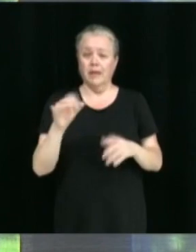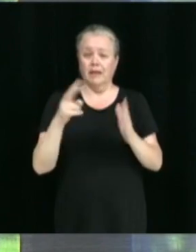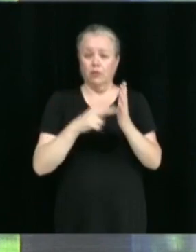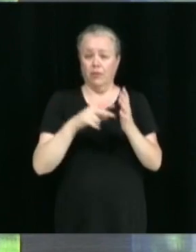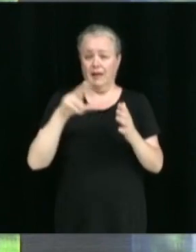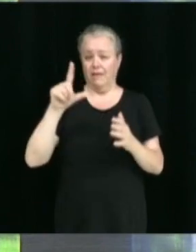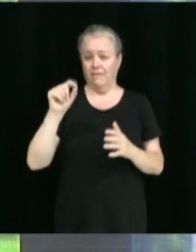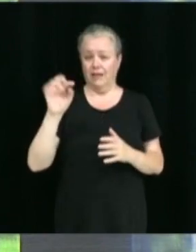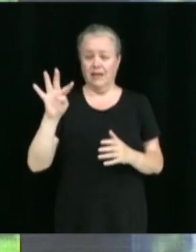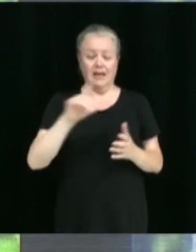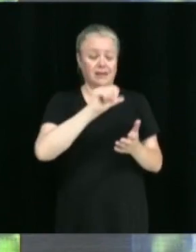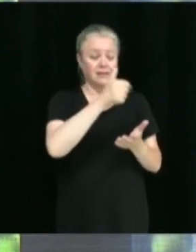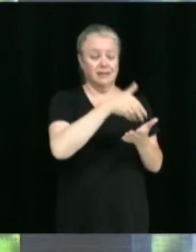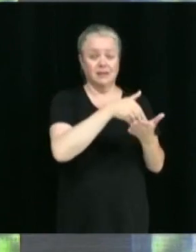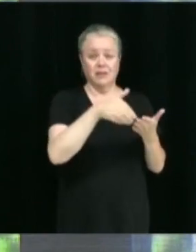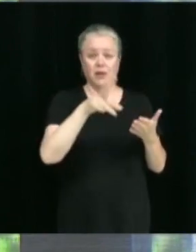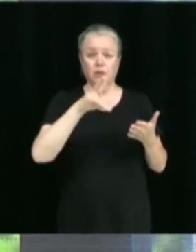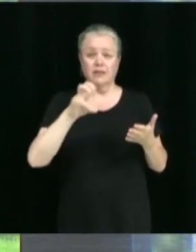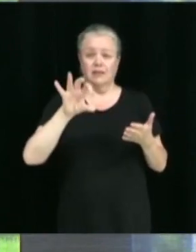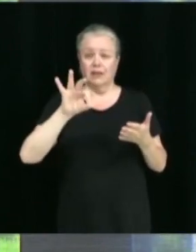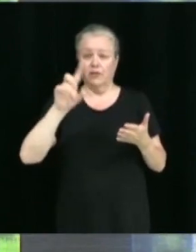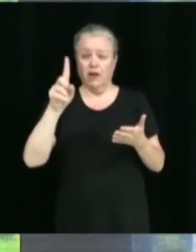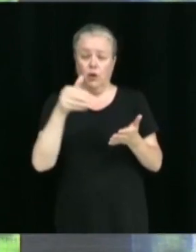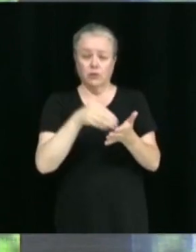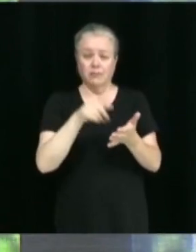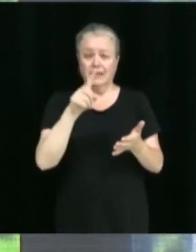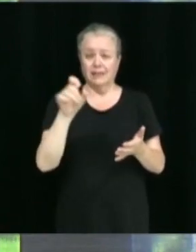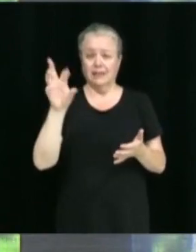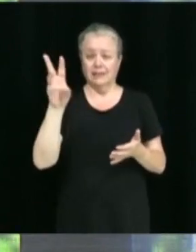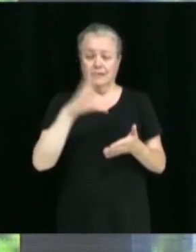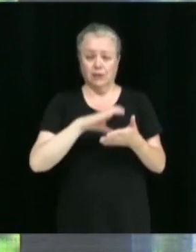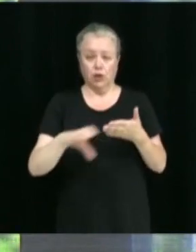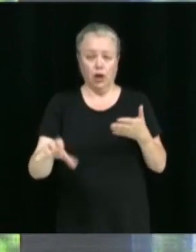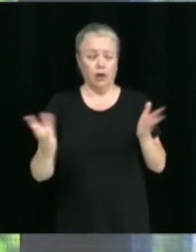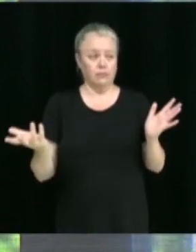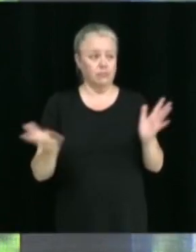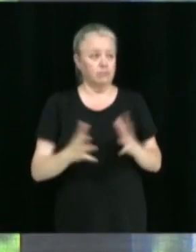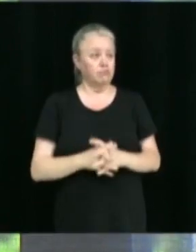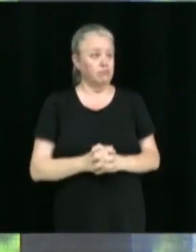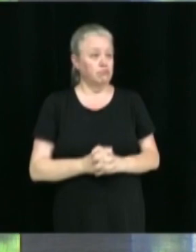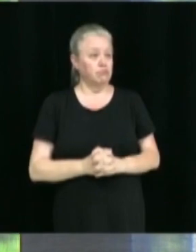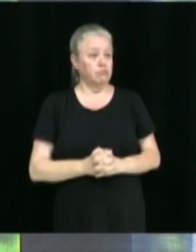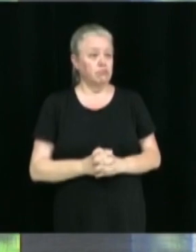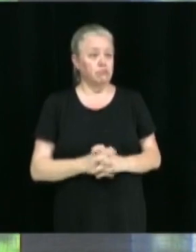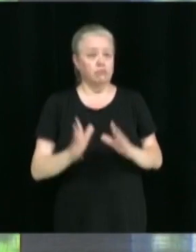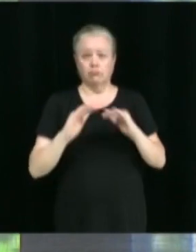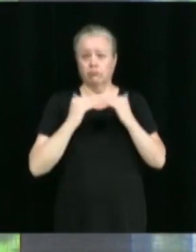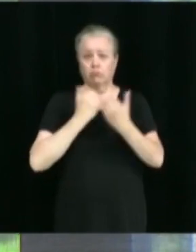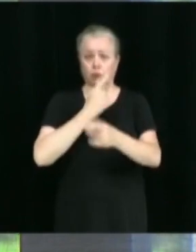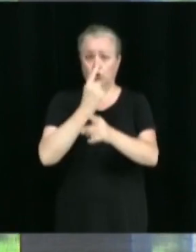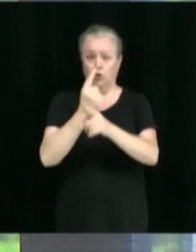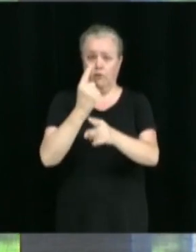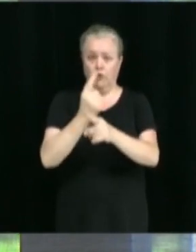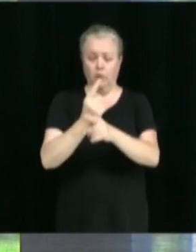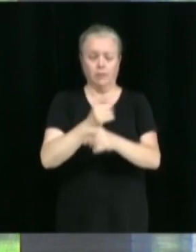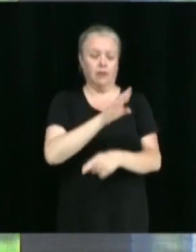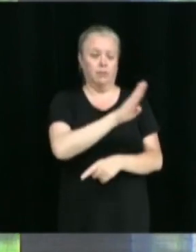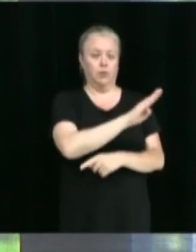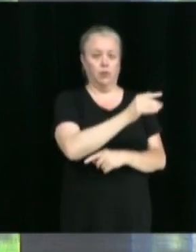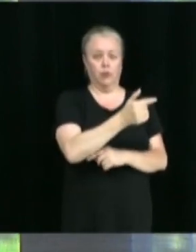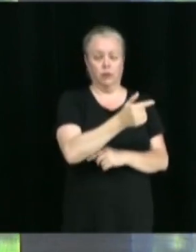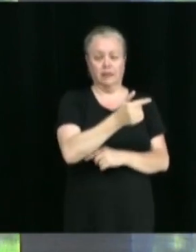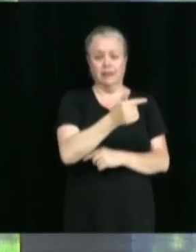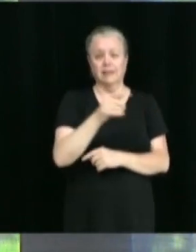,791,106 $, puisque tout était conforme. Benoît Gauthier,